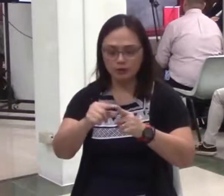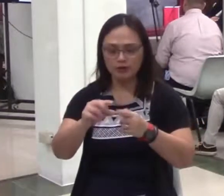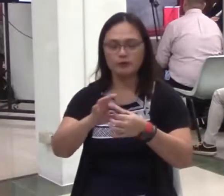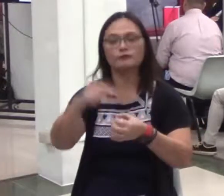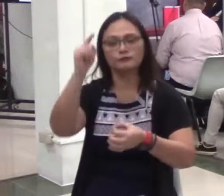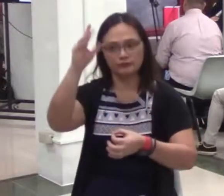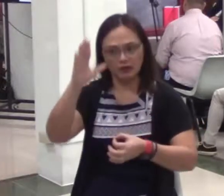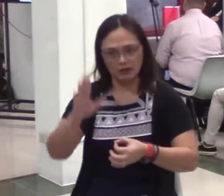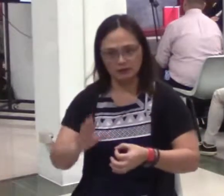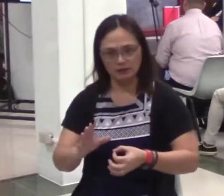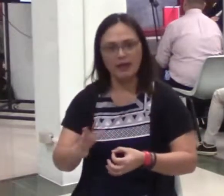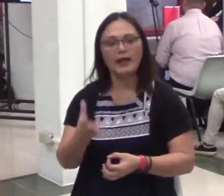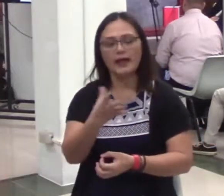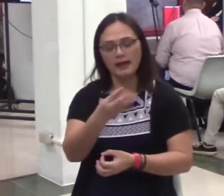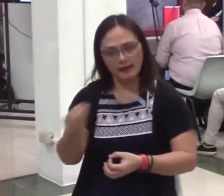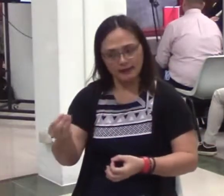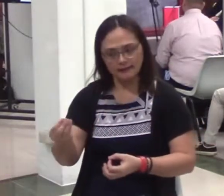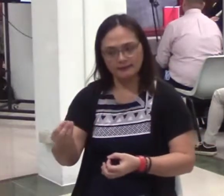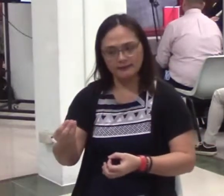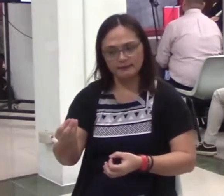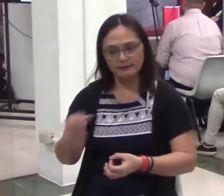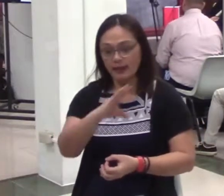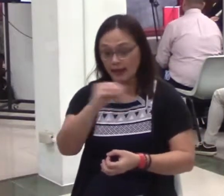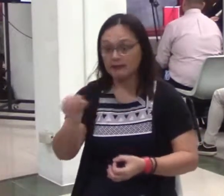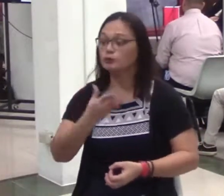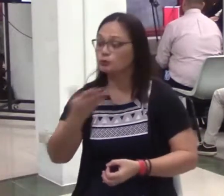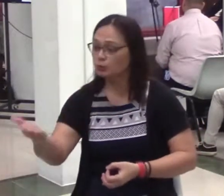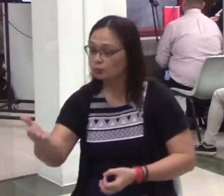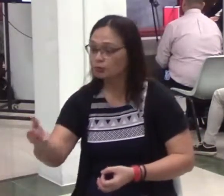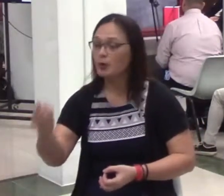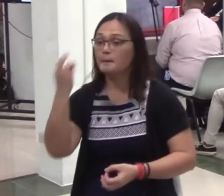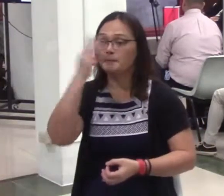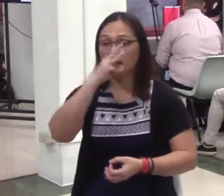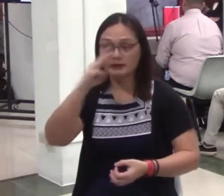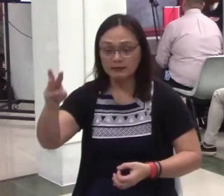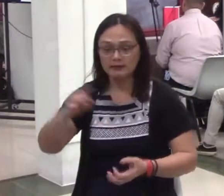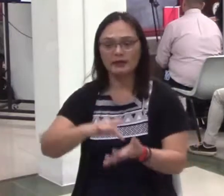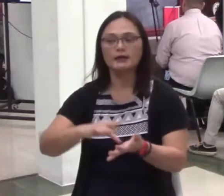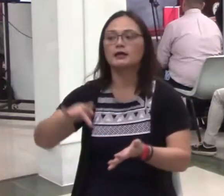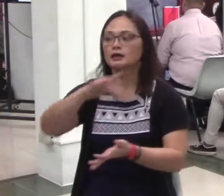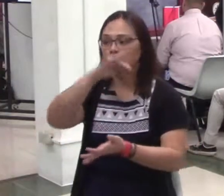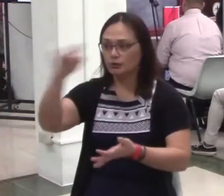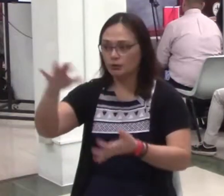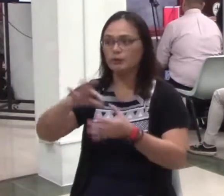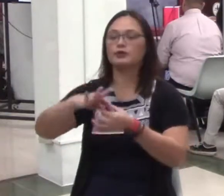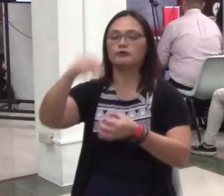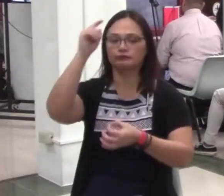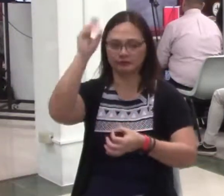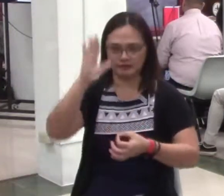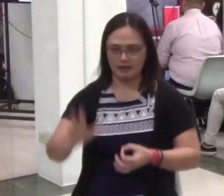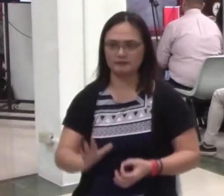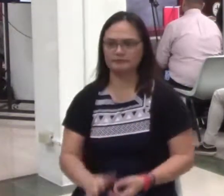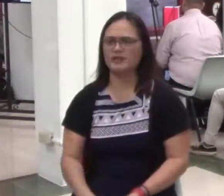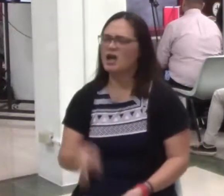Okay? Kung hindi tayo makapagpakita ng indwelling Christ